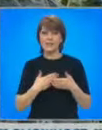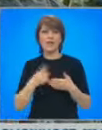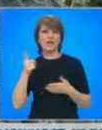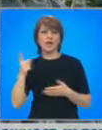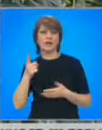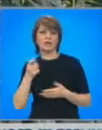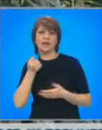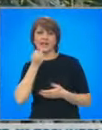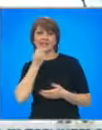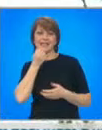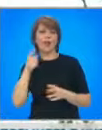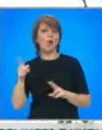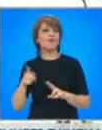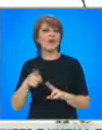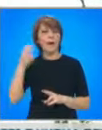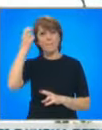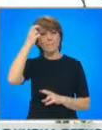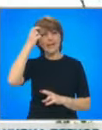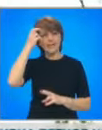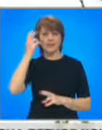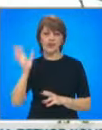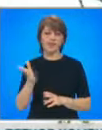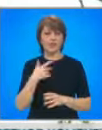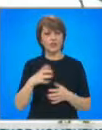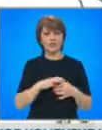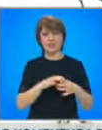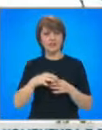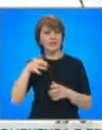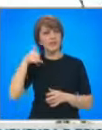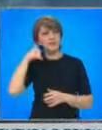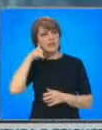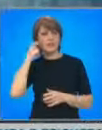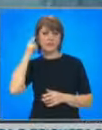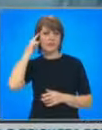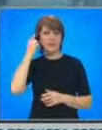село Самуилово, вече са се свързали с тях и знаят, че са добре.